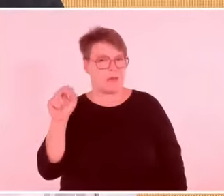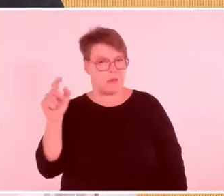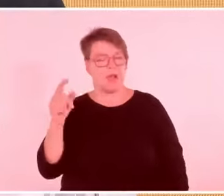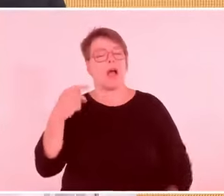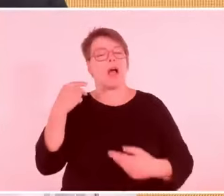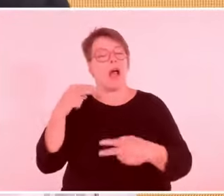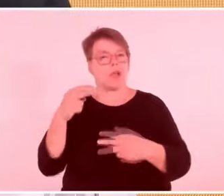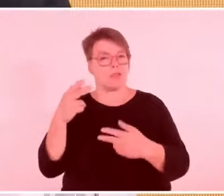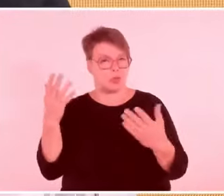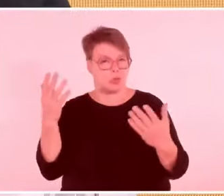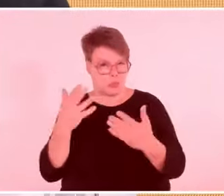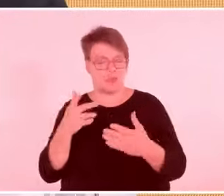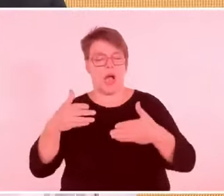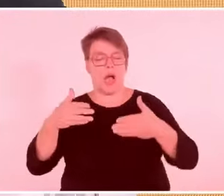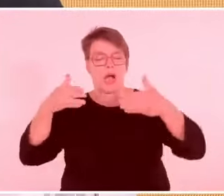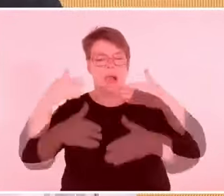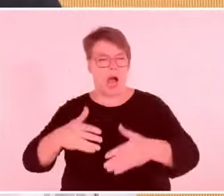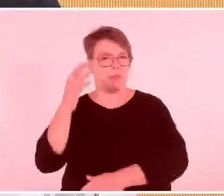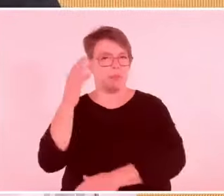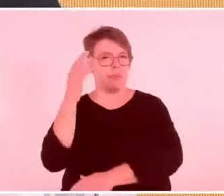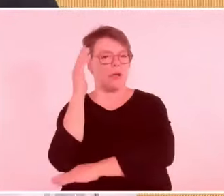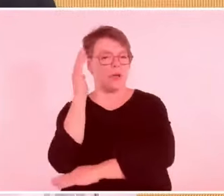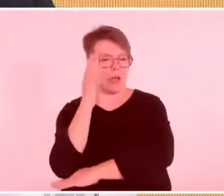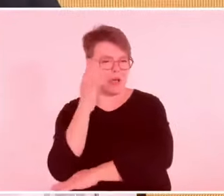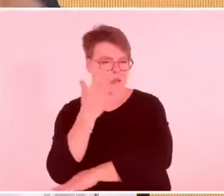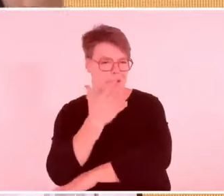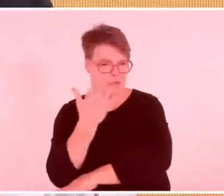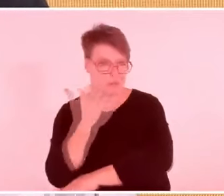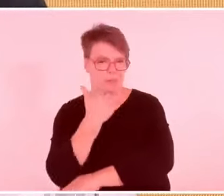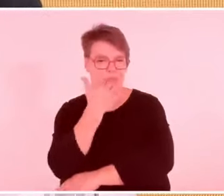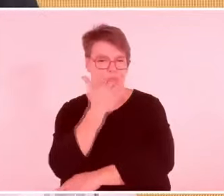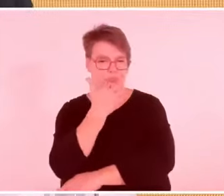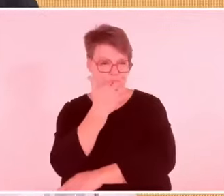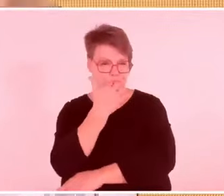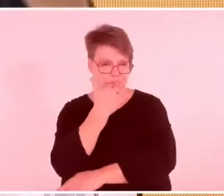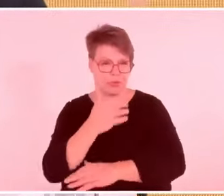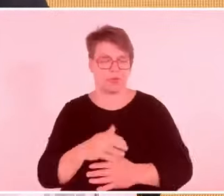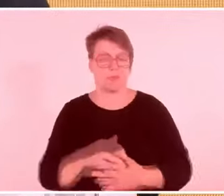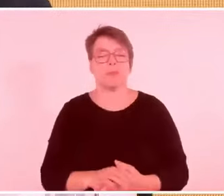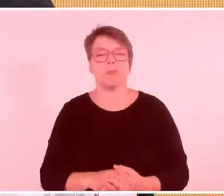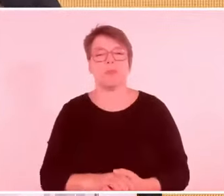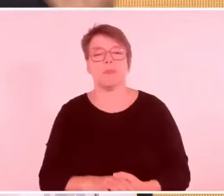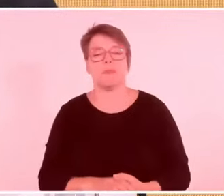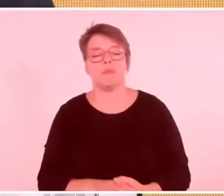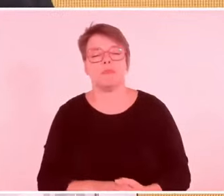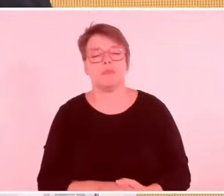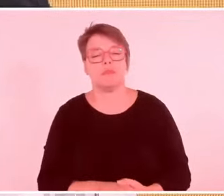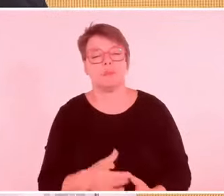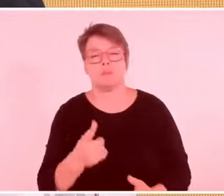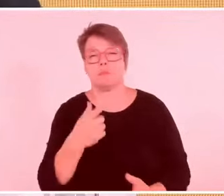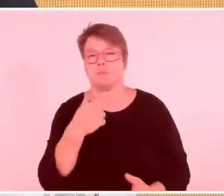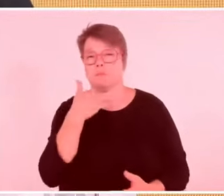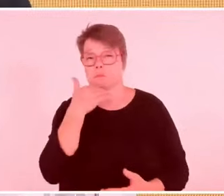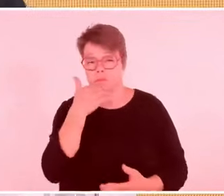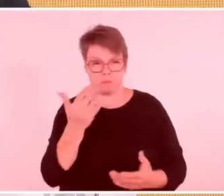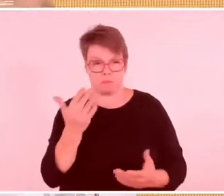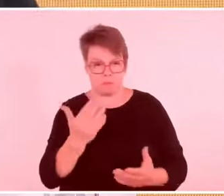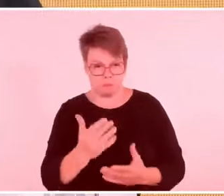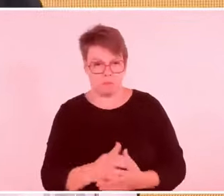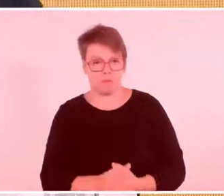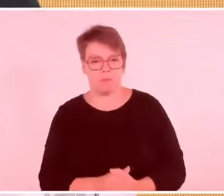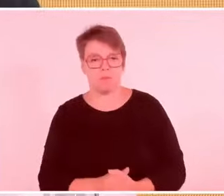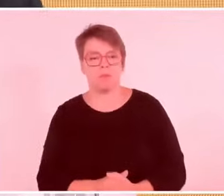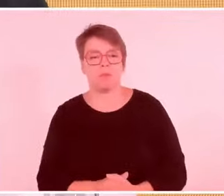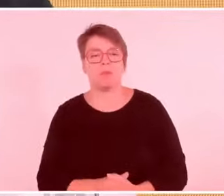diesen Hass? Sie haben Ihr Leben in diesen Flüchtlingslagern in Gaza